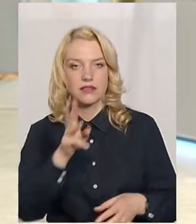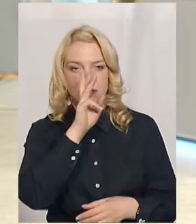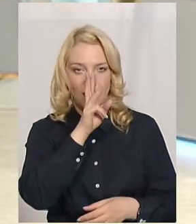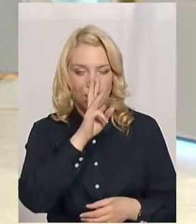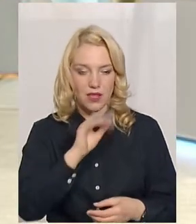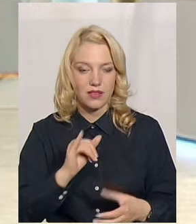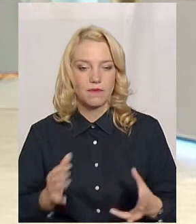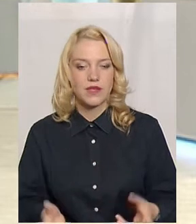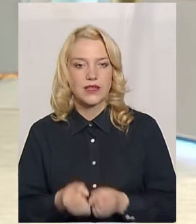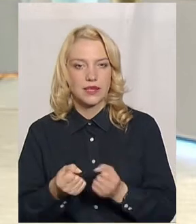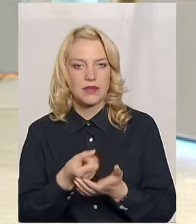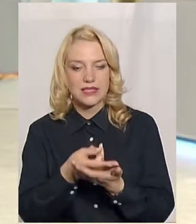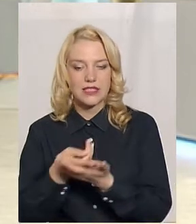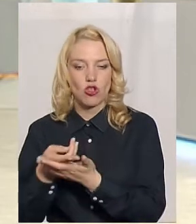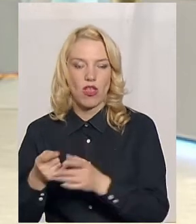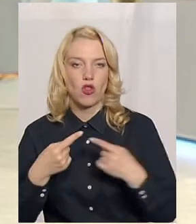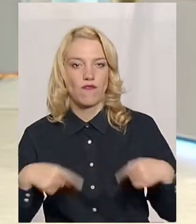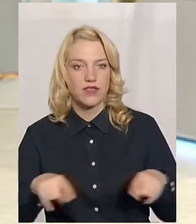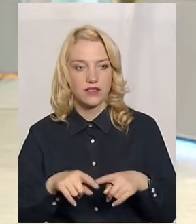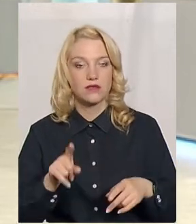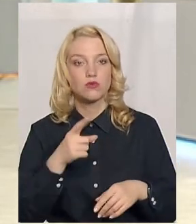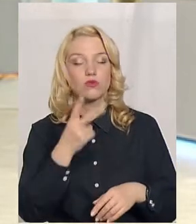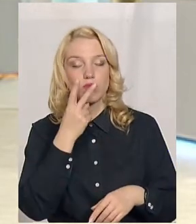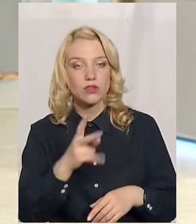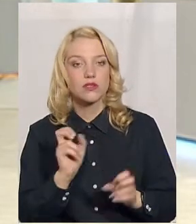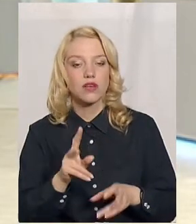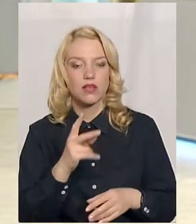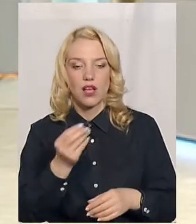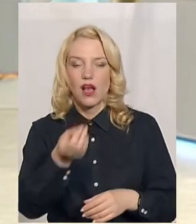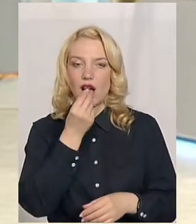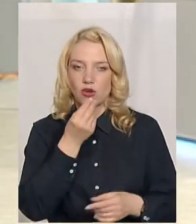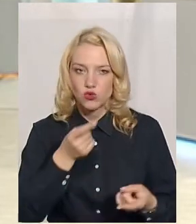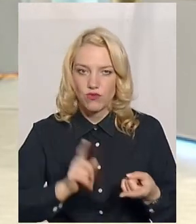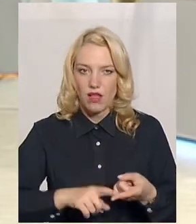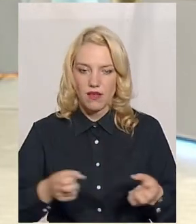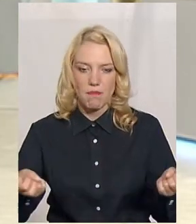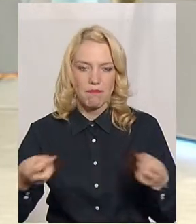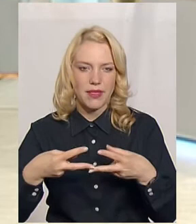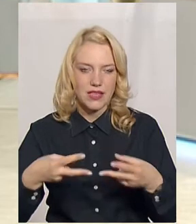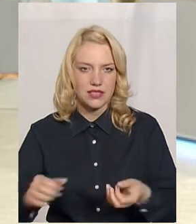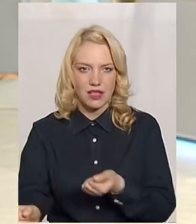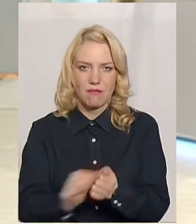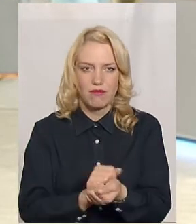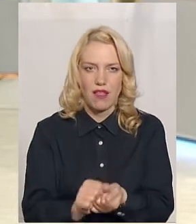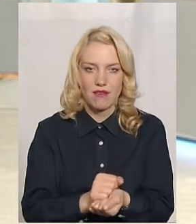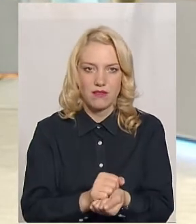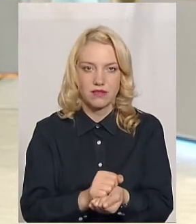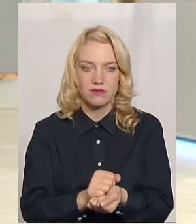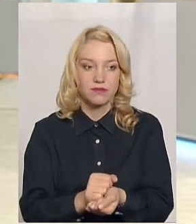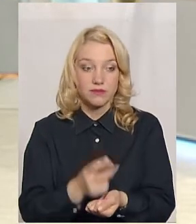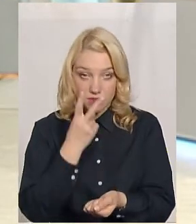стаціонарного відділення, яке показали, тому що це і харчування цим пацієнтам, це і білизм, прання. От